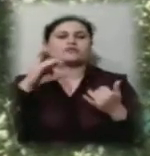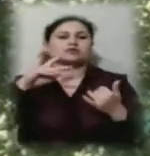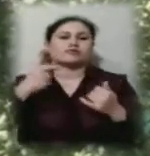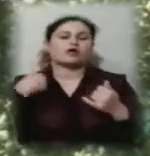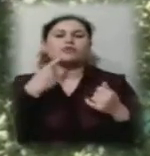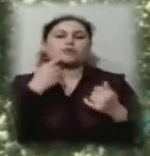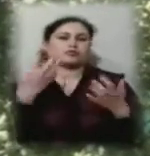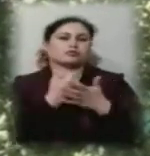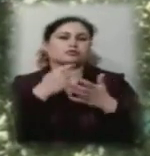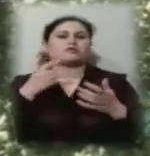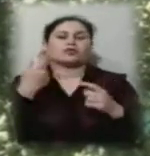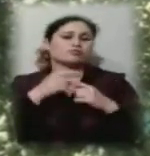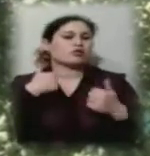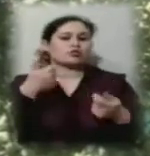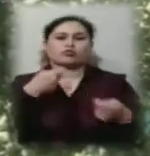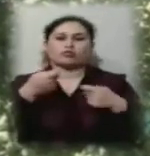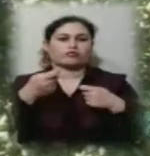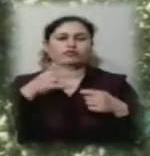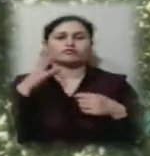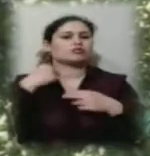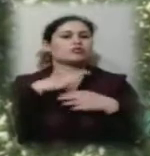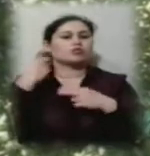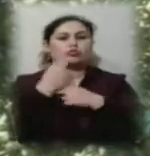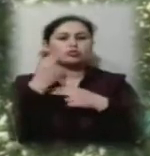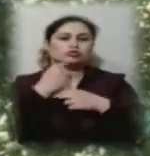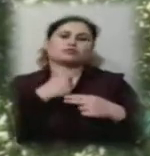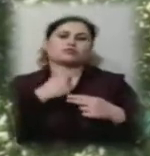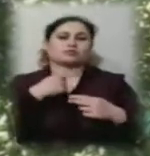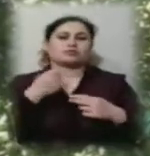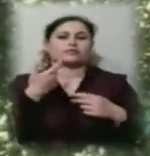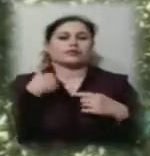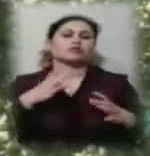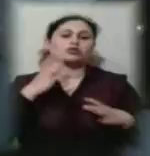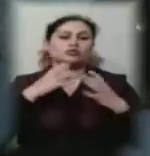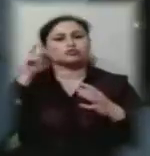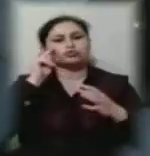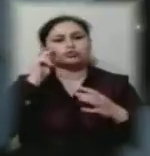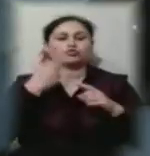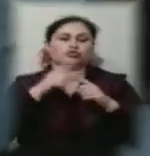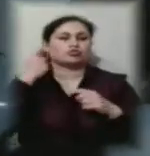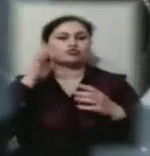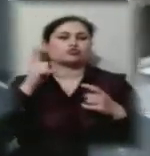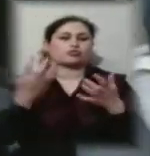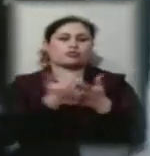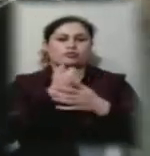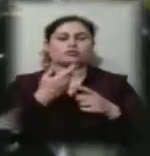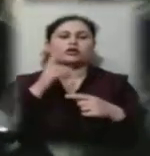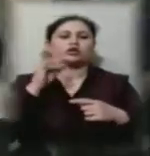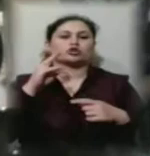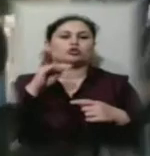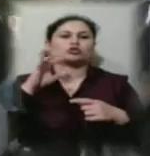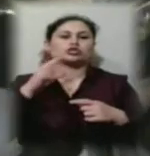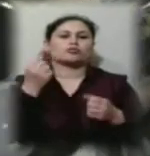гарний керівник, він багато мене чому навчить. Я тренуюсь, вчусь, думаю, у нас щось вийде». «Кіноджем» триватиме до 21